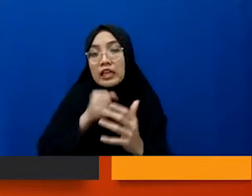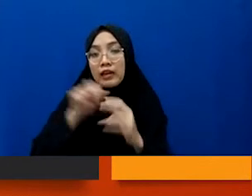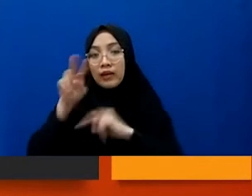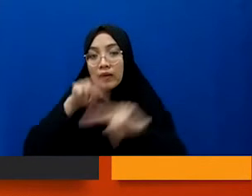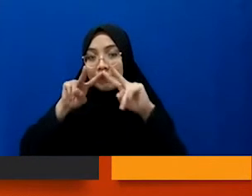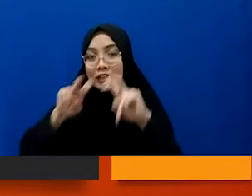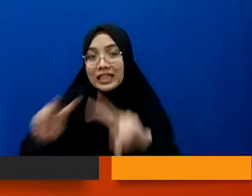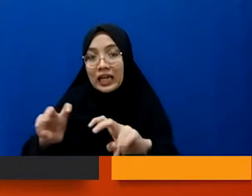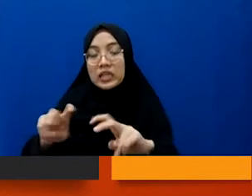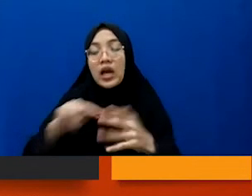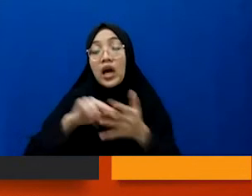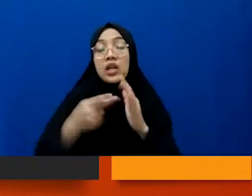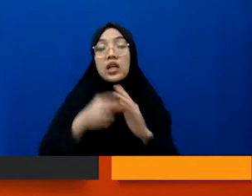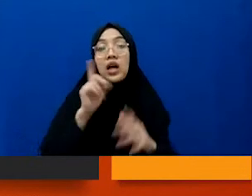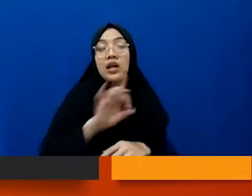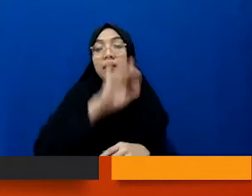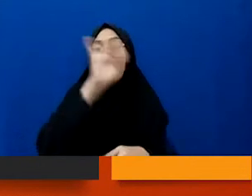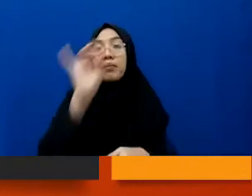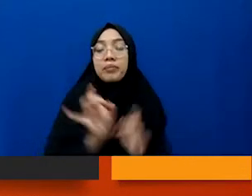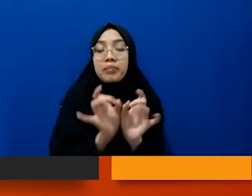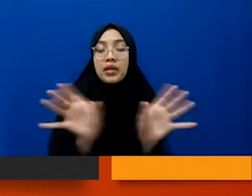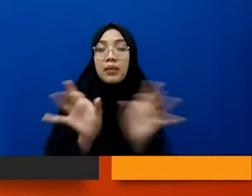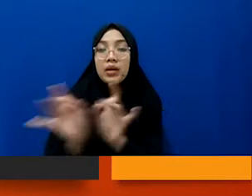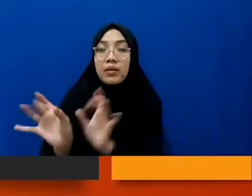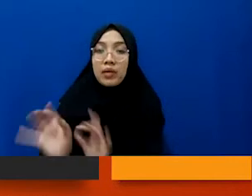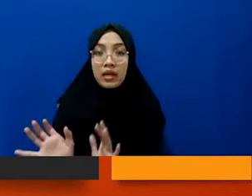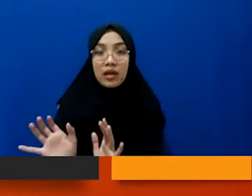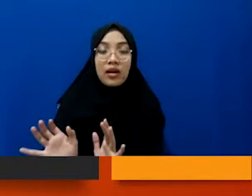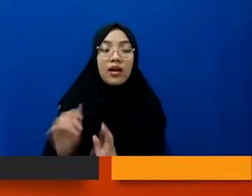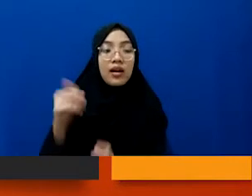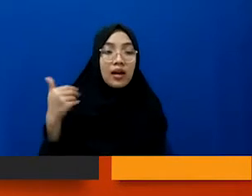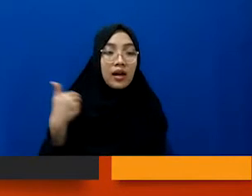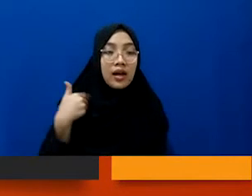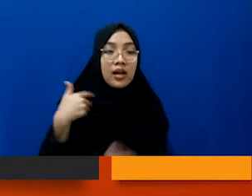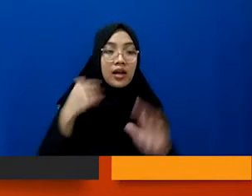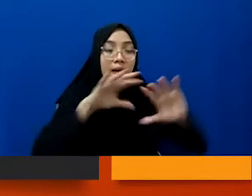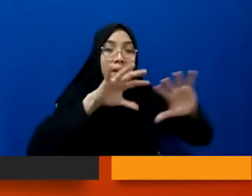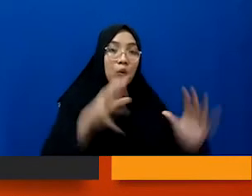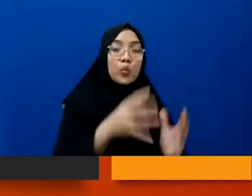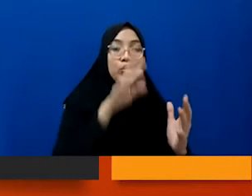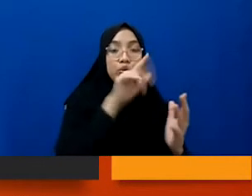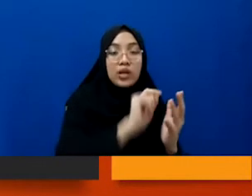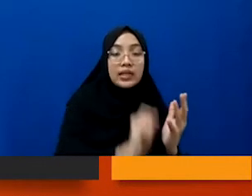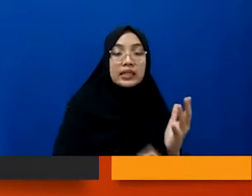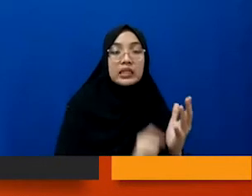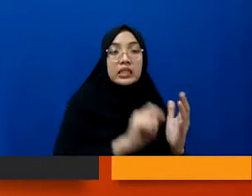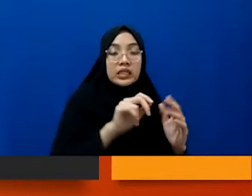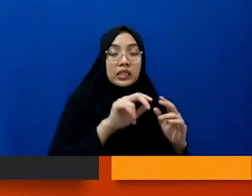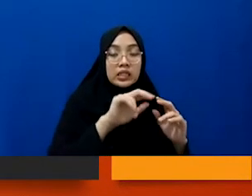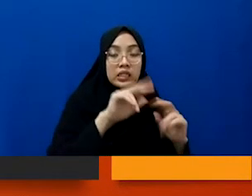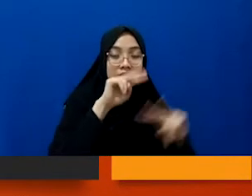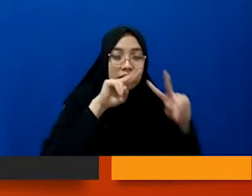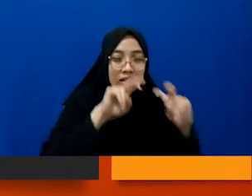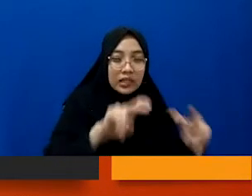ada hal yang berbeda, teman-teman. Ada sebuah produk jurnalistik investigasi, artinya